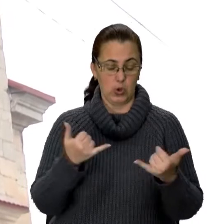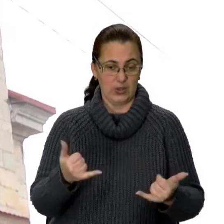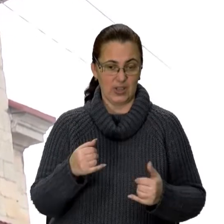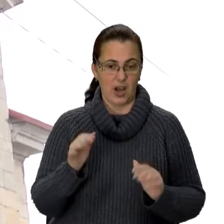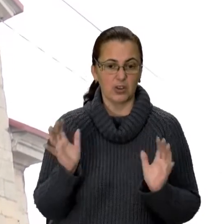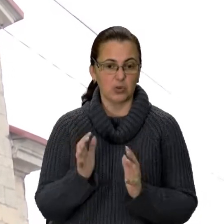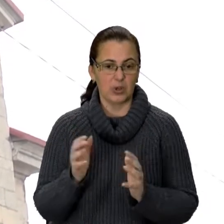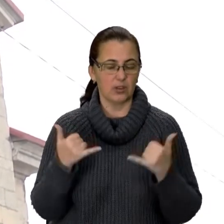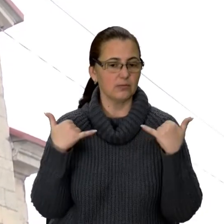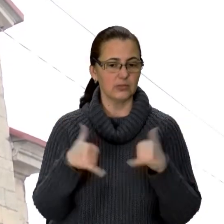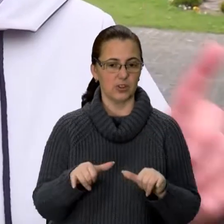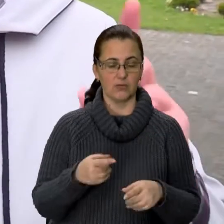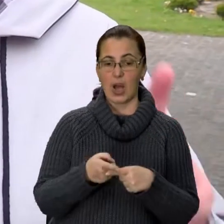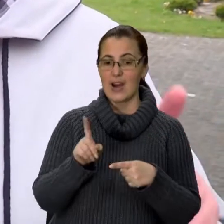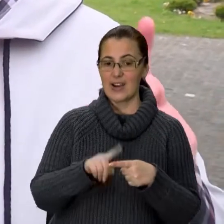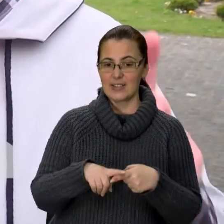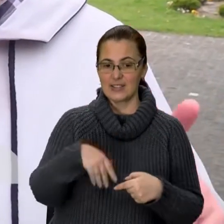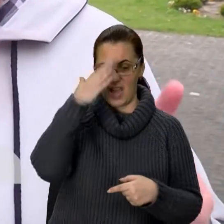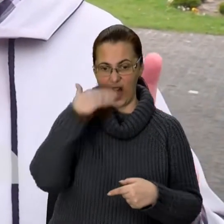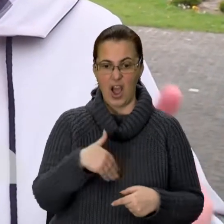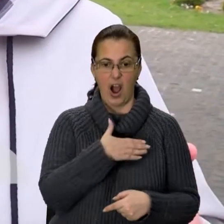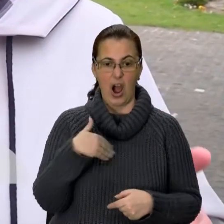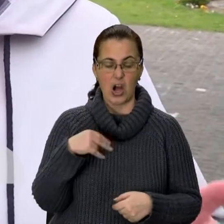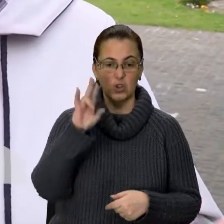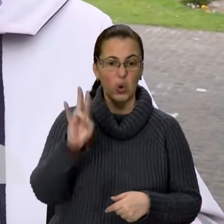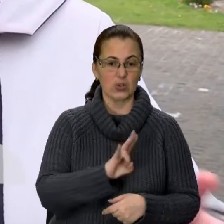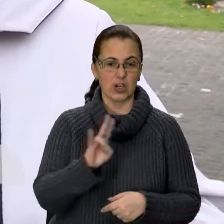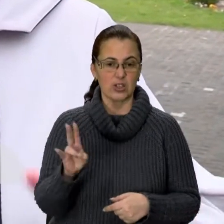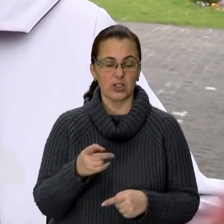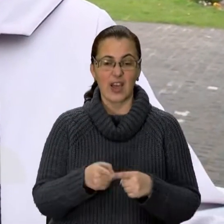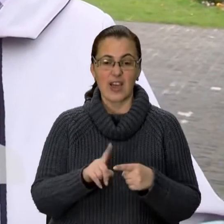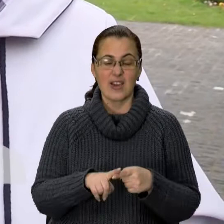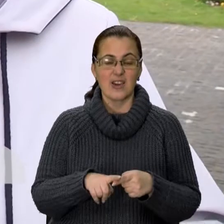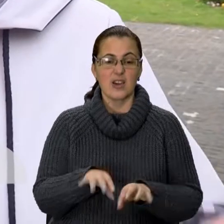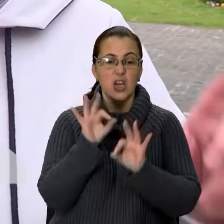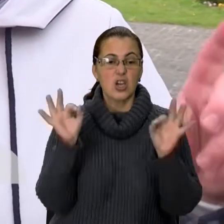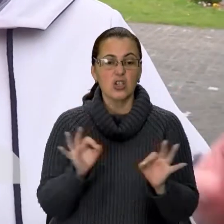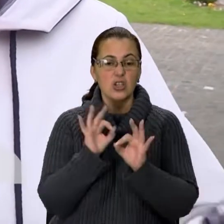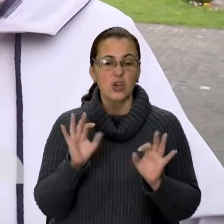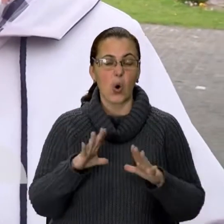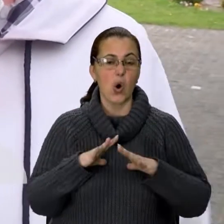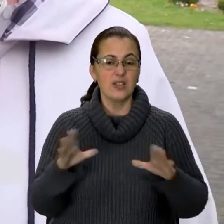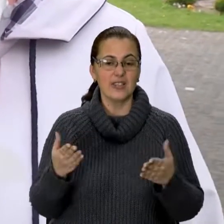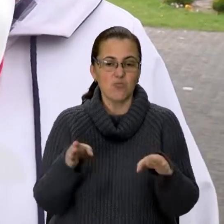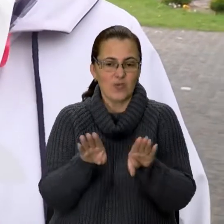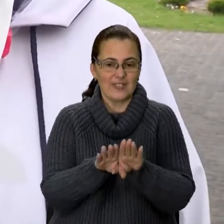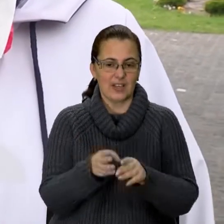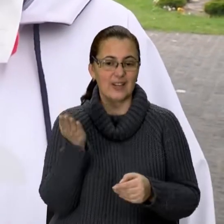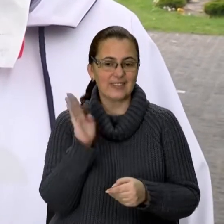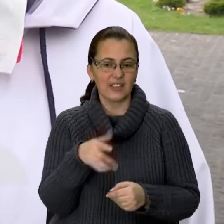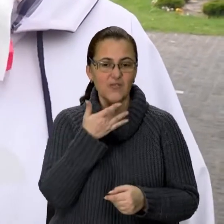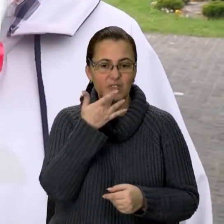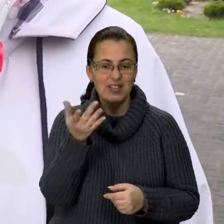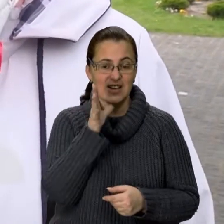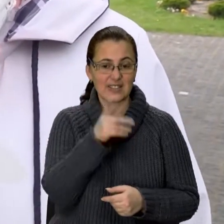Адже… Той костел, який ніколи ні на один день не був закритий. Навіть в радянській часі